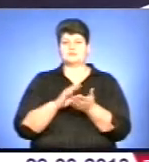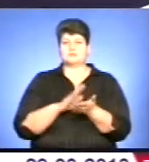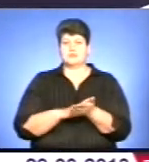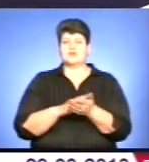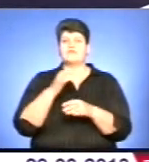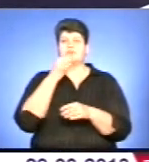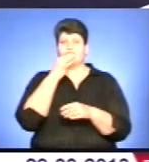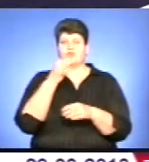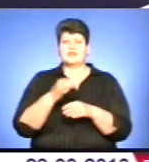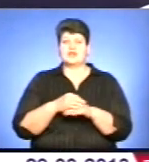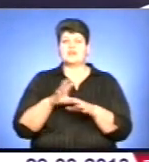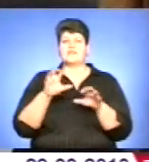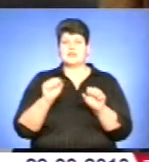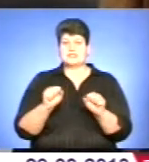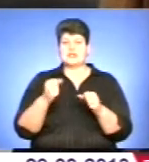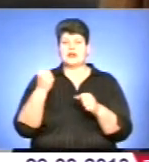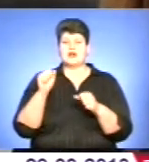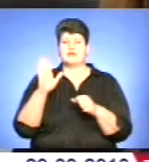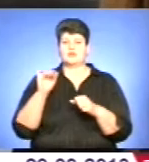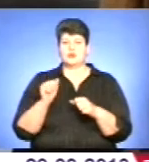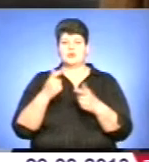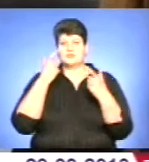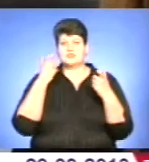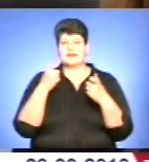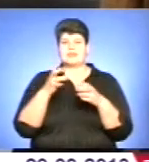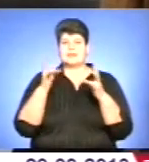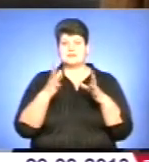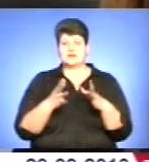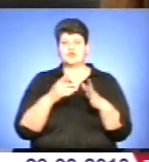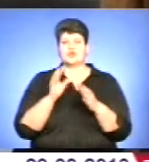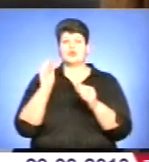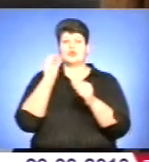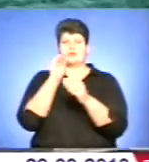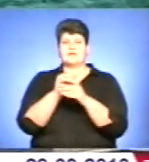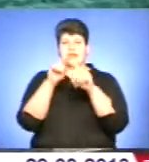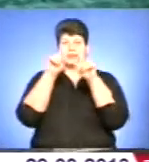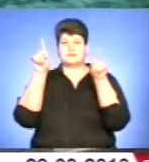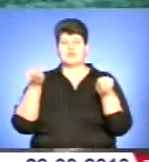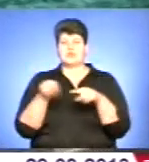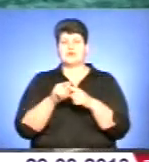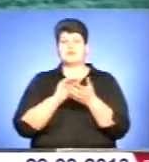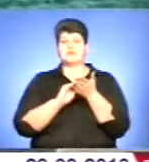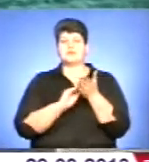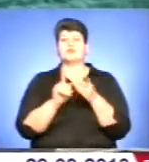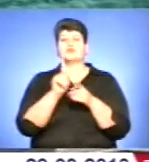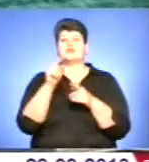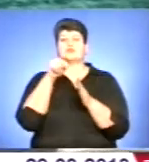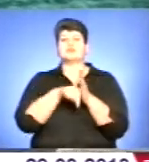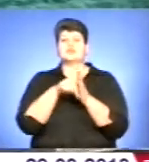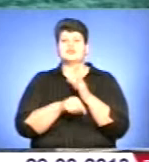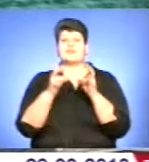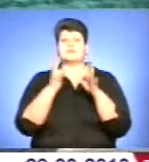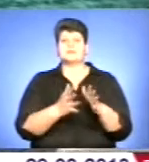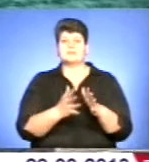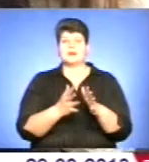авто. Зміниться знак, який попереджує про небезпеку. До нього додадуть табличку, що вказуватиме, яка саме небезпека загрожує водієві.